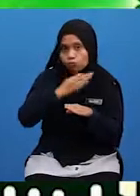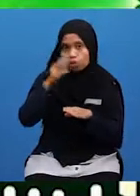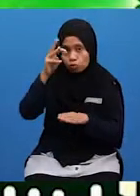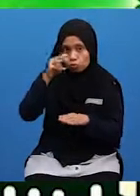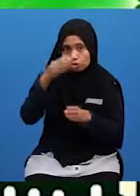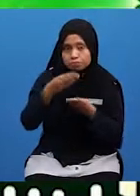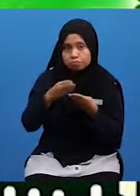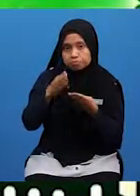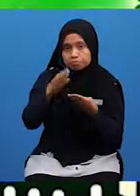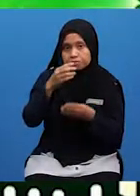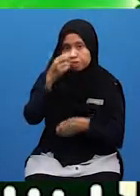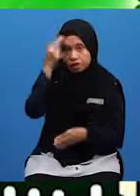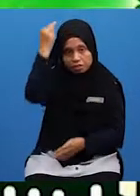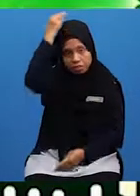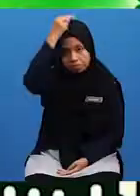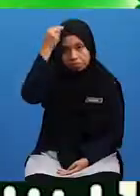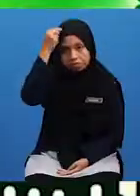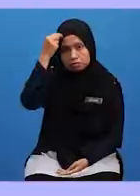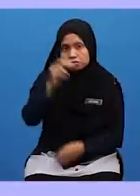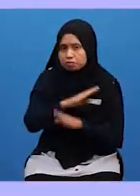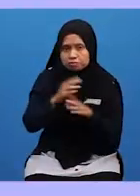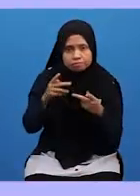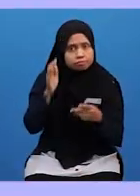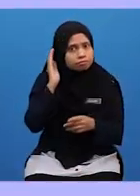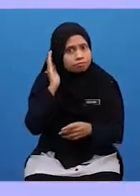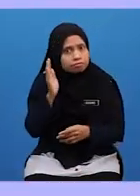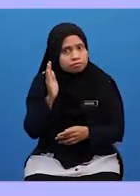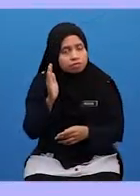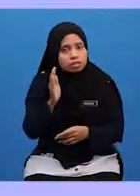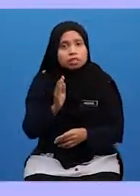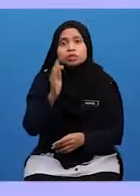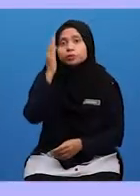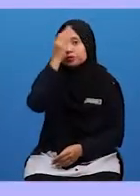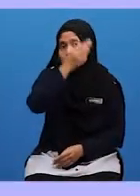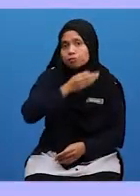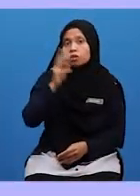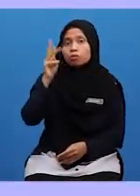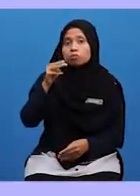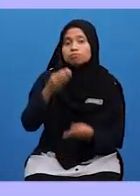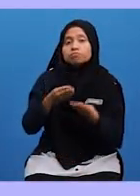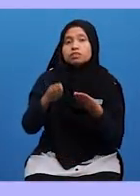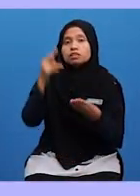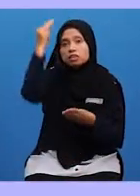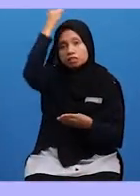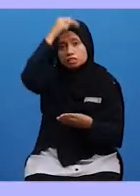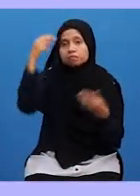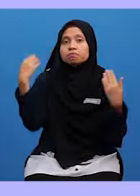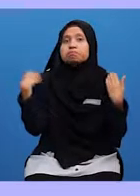Apa? Tak pernah dengar? Sifat wajib bagi Nabi ada empat